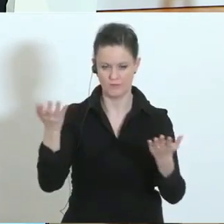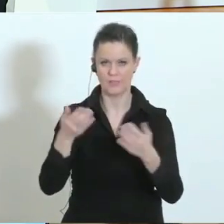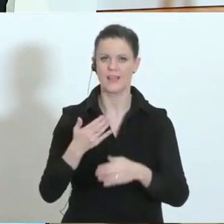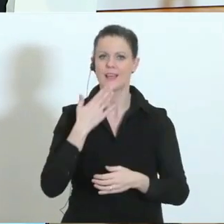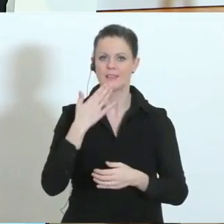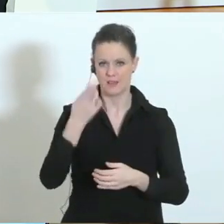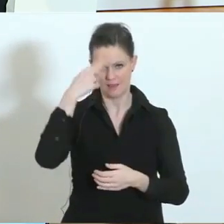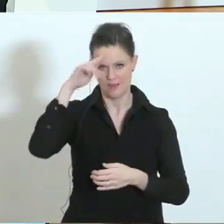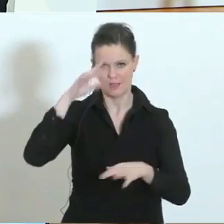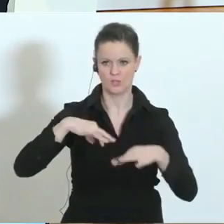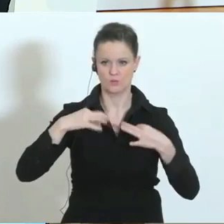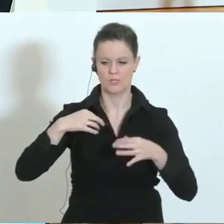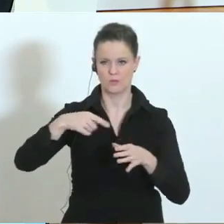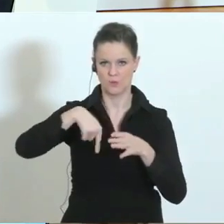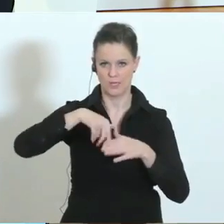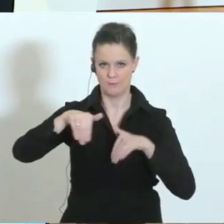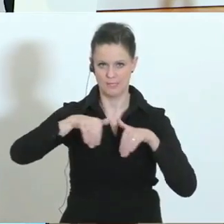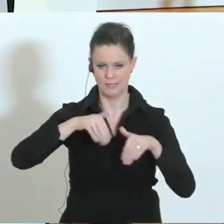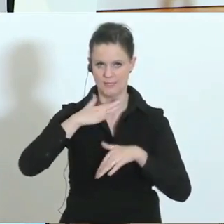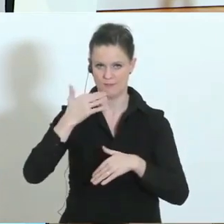Herrn Gesundheitsminister und dem Herrn Innenminister. Vielen Dank.